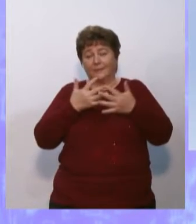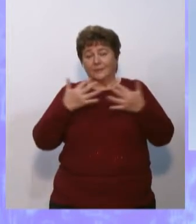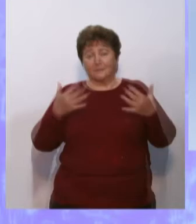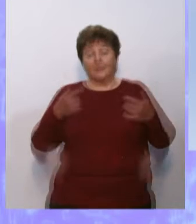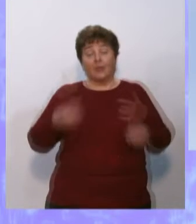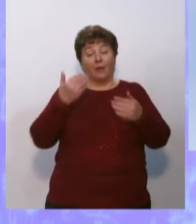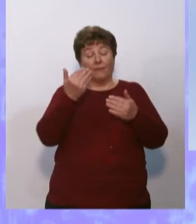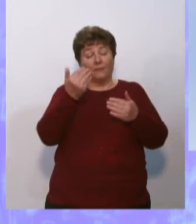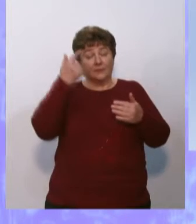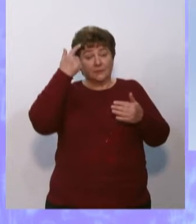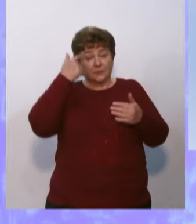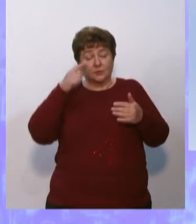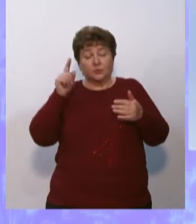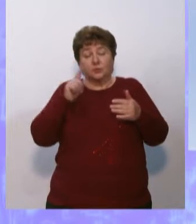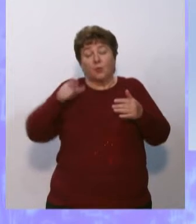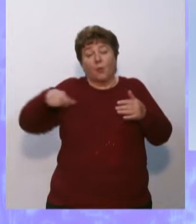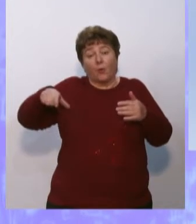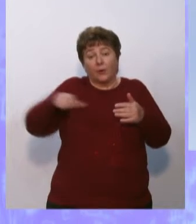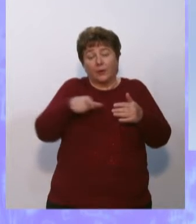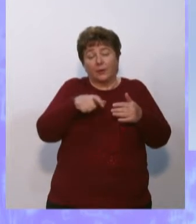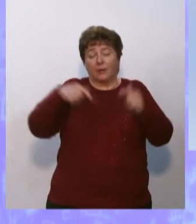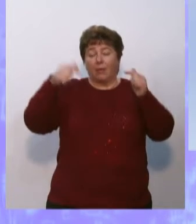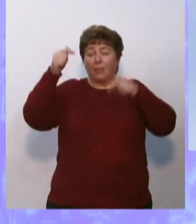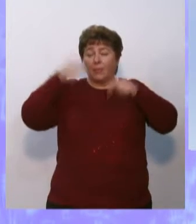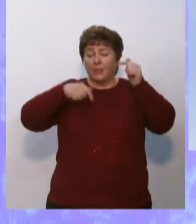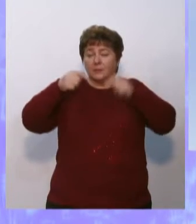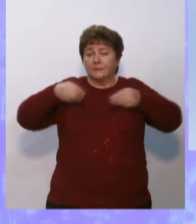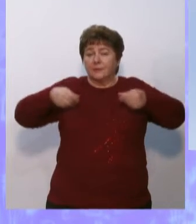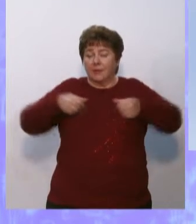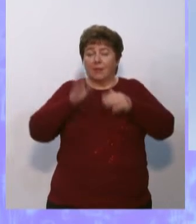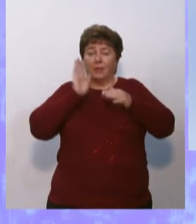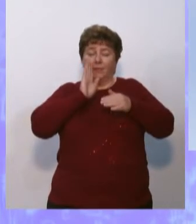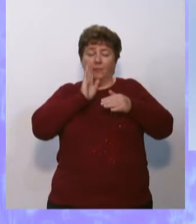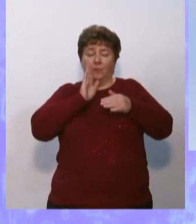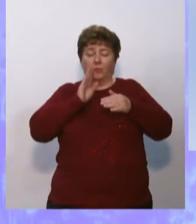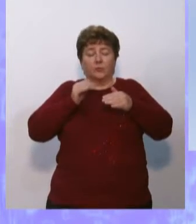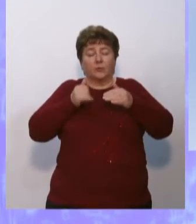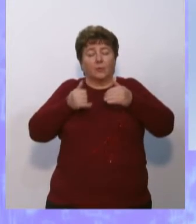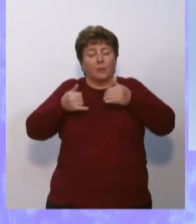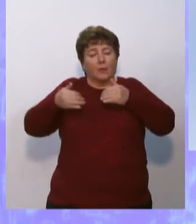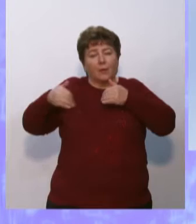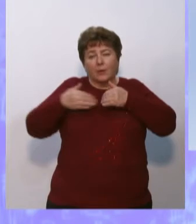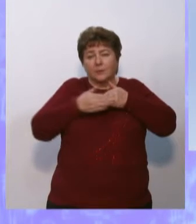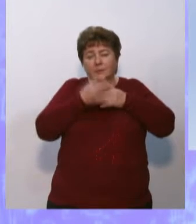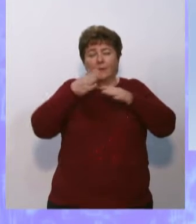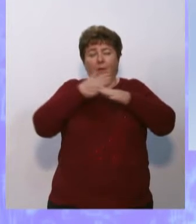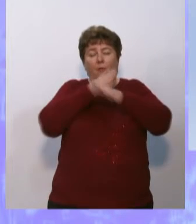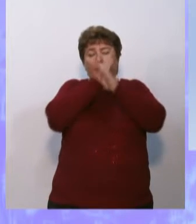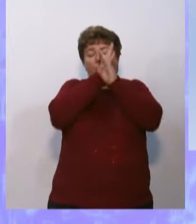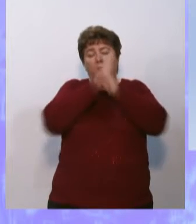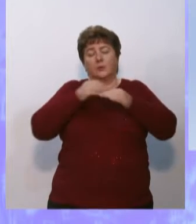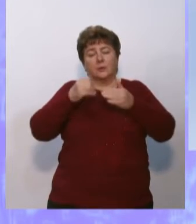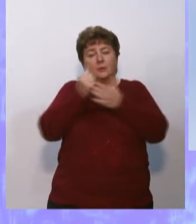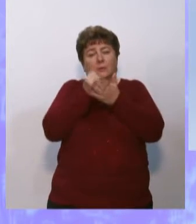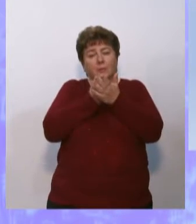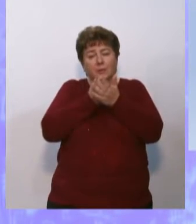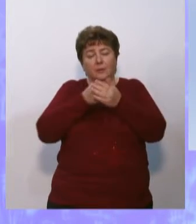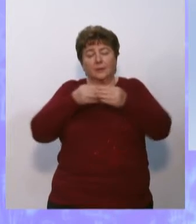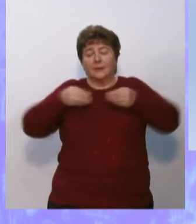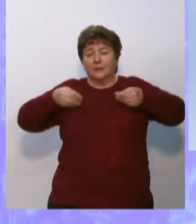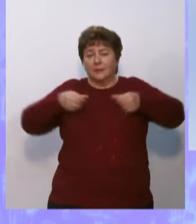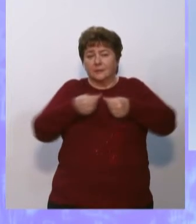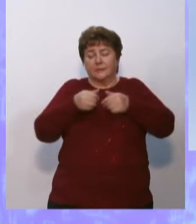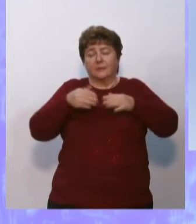Вы знаете, что реки, дождевые и талые воды, размывая горные породы и растворяя